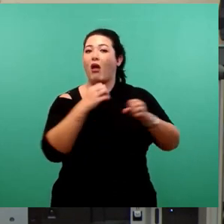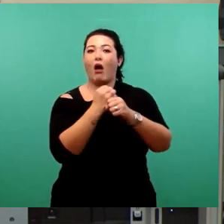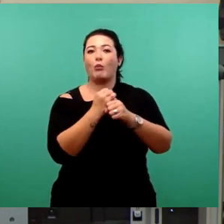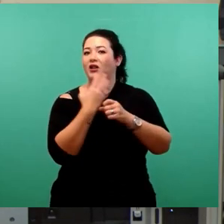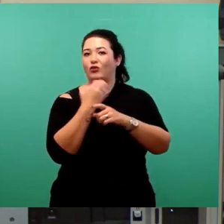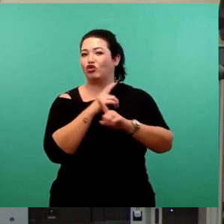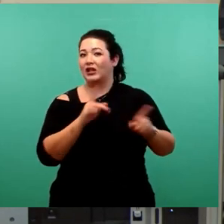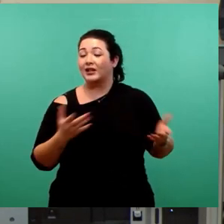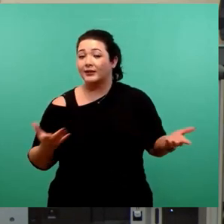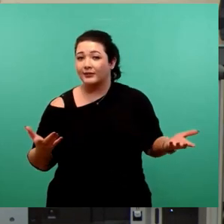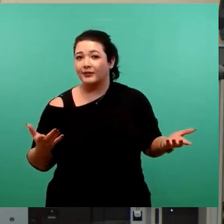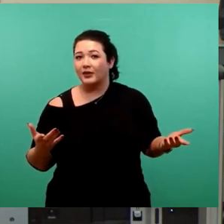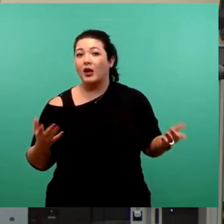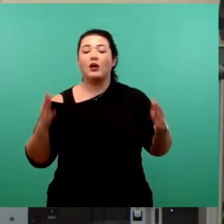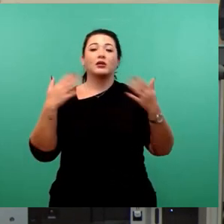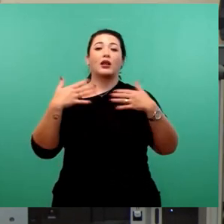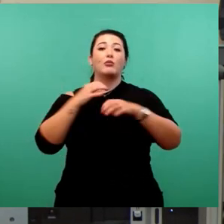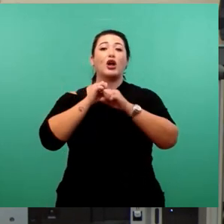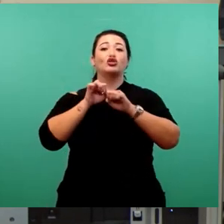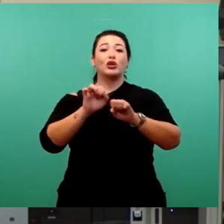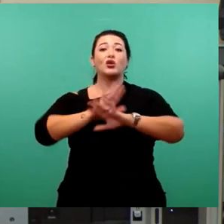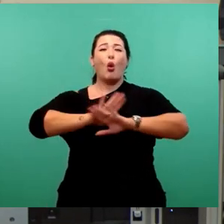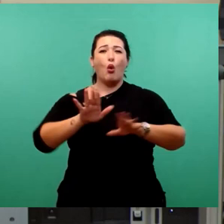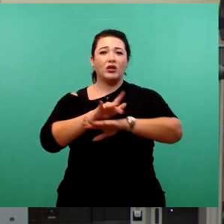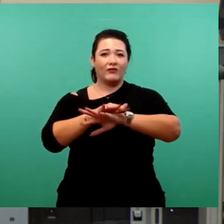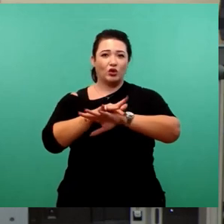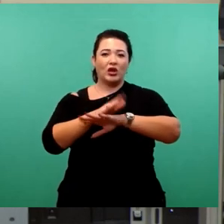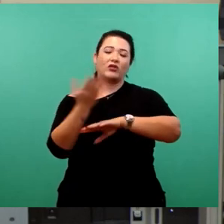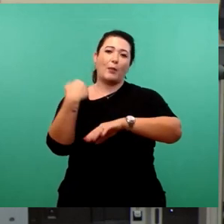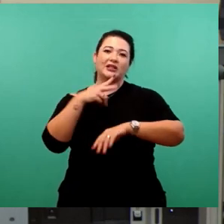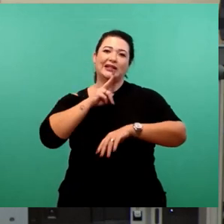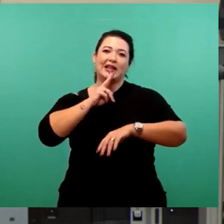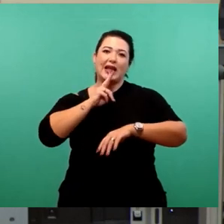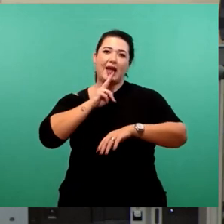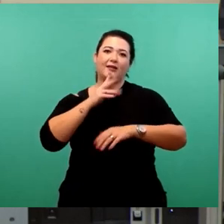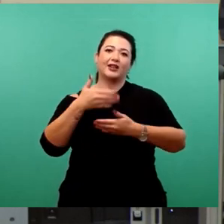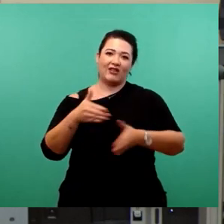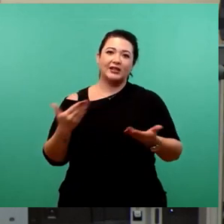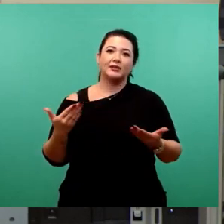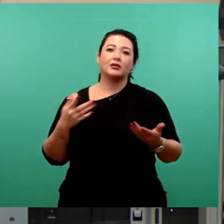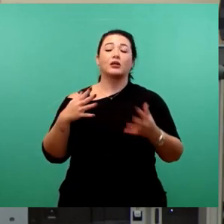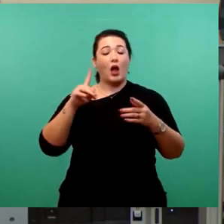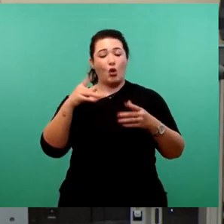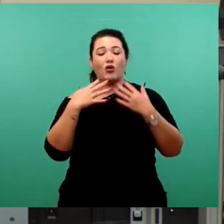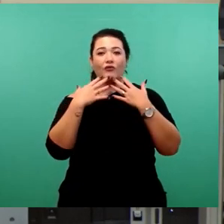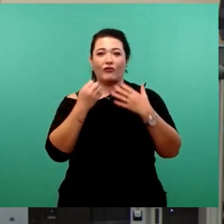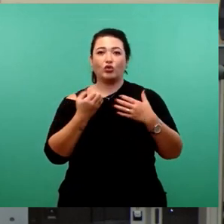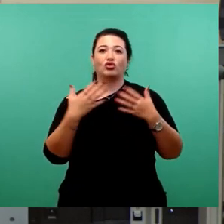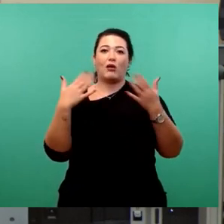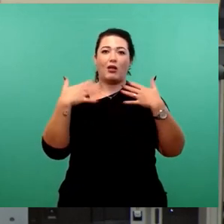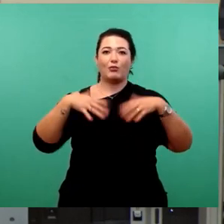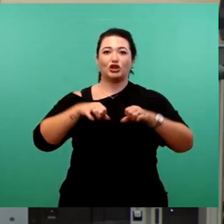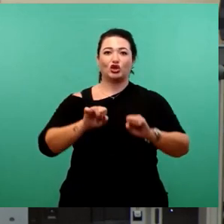Klimaschutz ohne Wirtschaft, das gab es in der DDR. Da wollte man auch Klimaschutz haben, man konnte es sich einfach nicht mehr bezahlen.